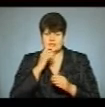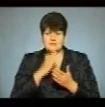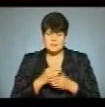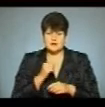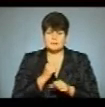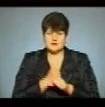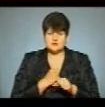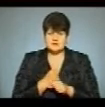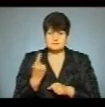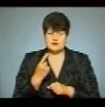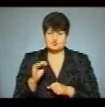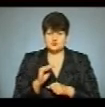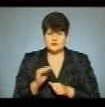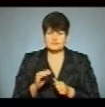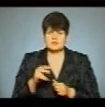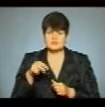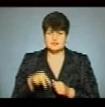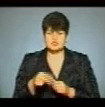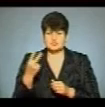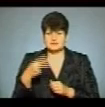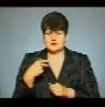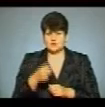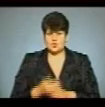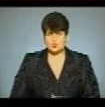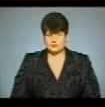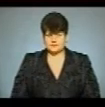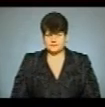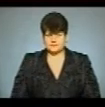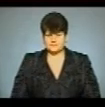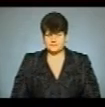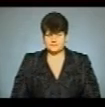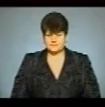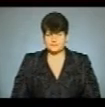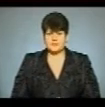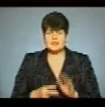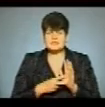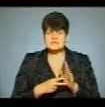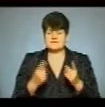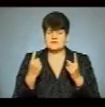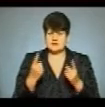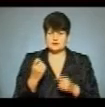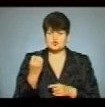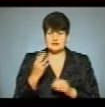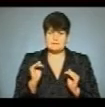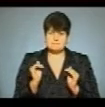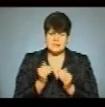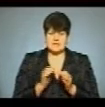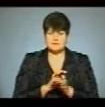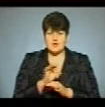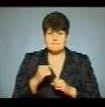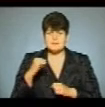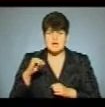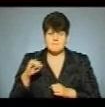запрацювати з 1 жовтня 2020 року. Сім великих та 14 малих проєктів